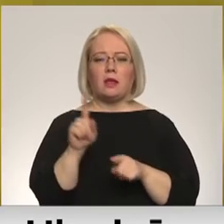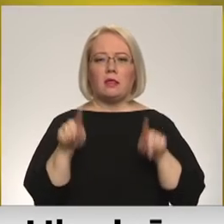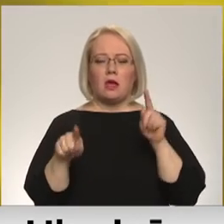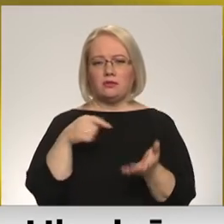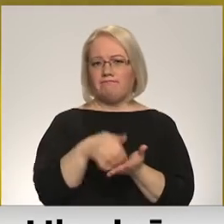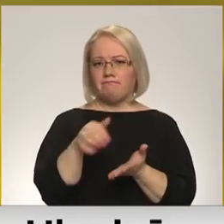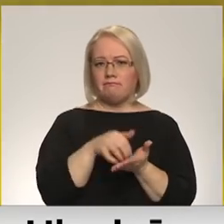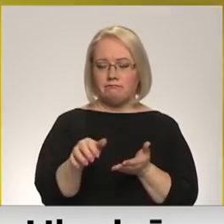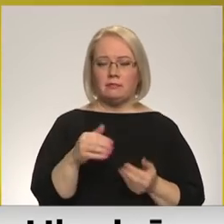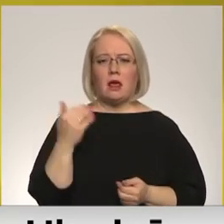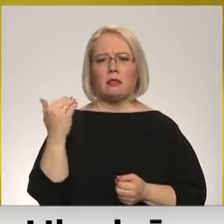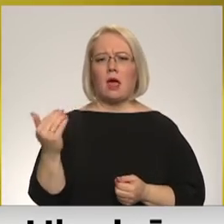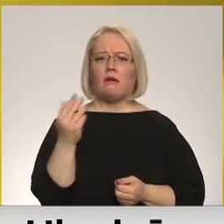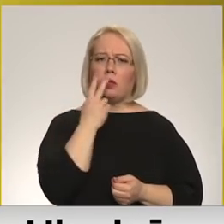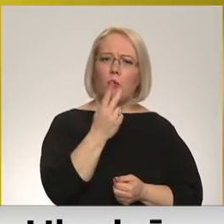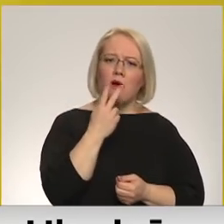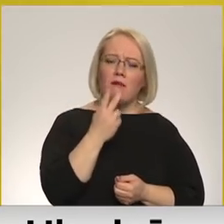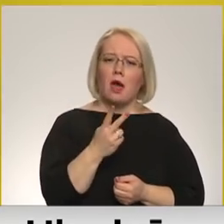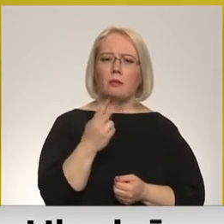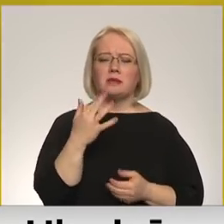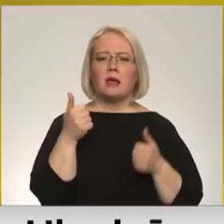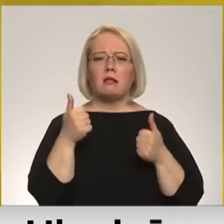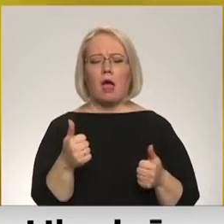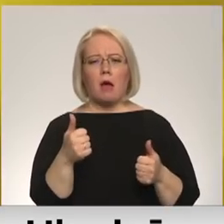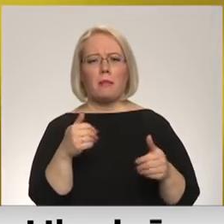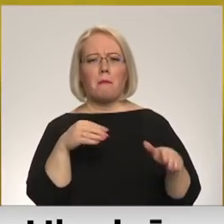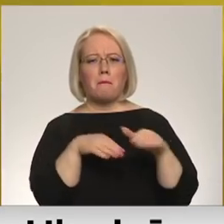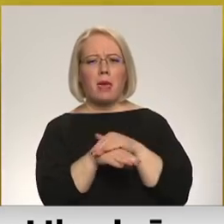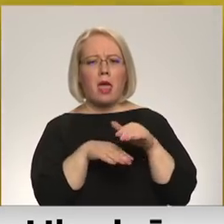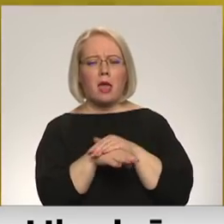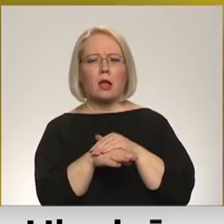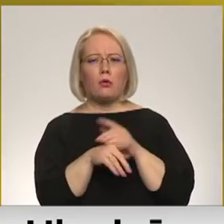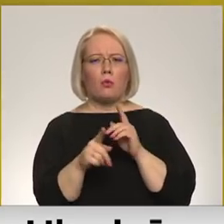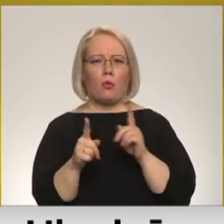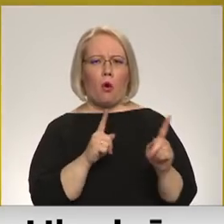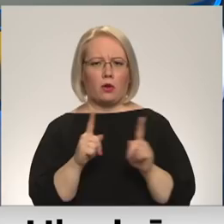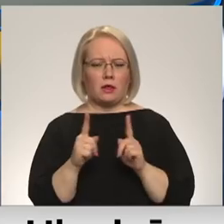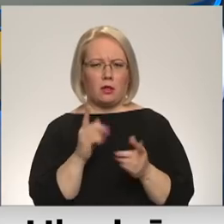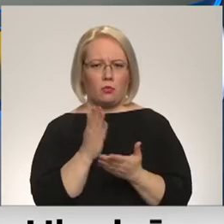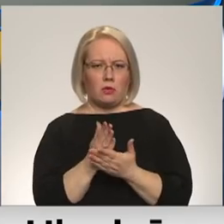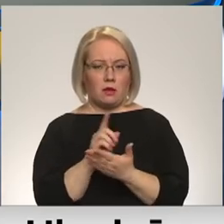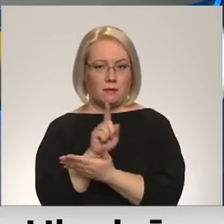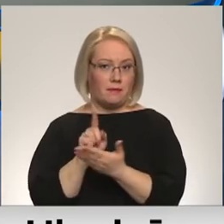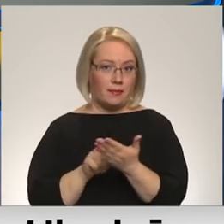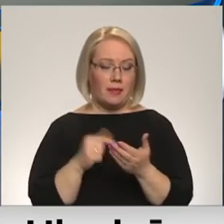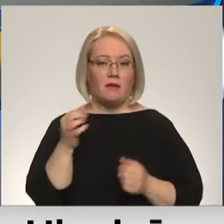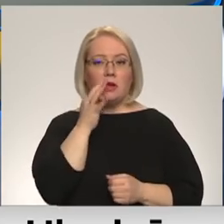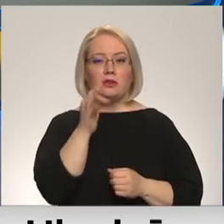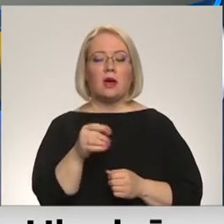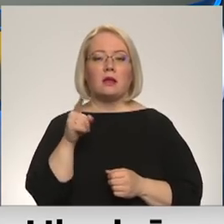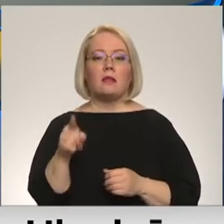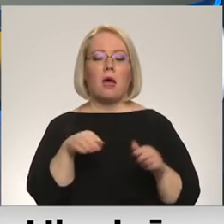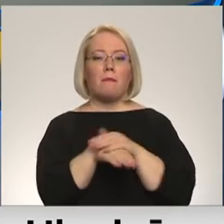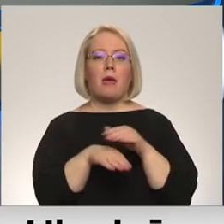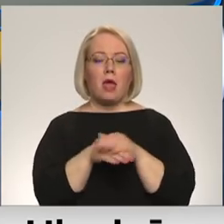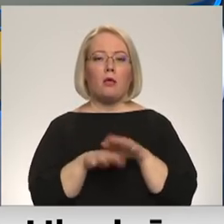Kādi ir tāvi novērojumi? Cik labi šī bēgļa plūsma tiek koordinēta? Es domāju, ka šī plūsma ir